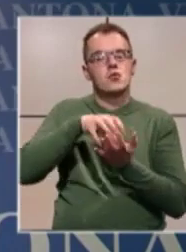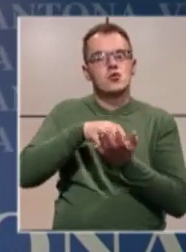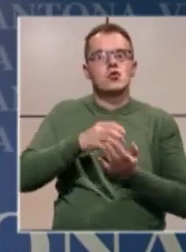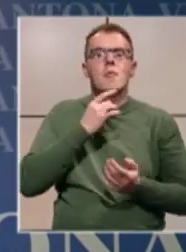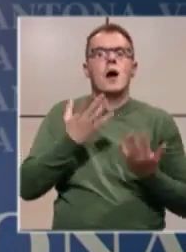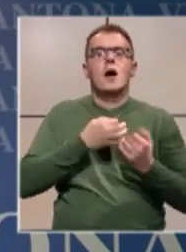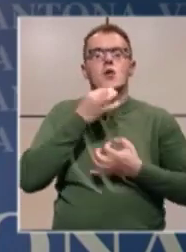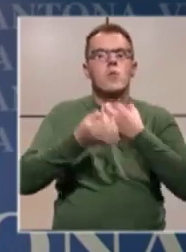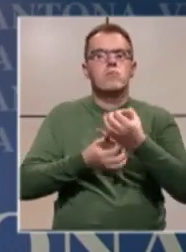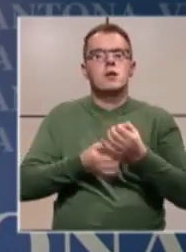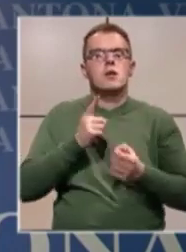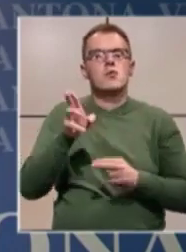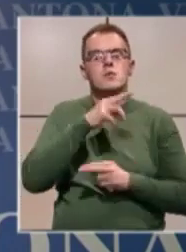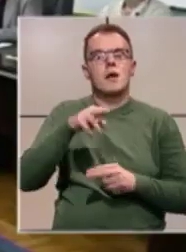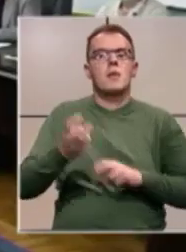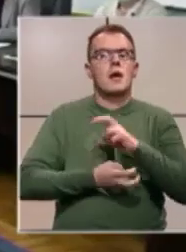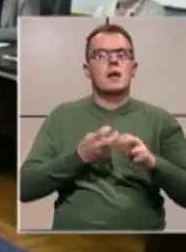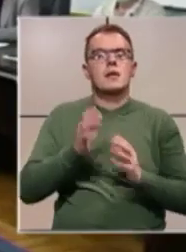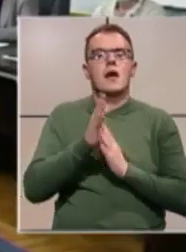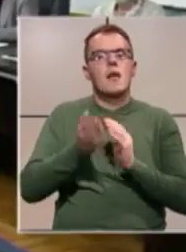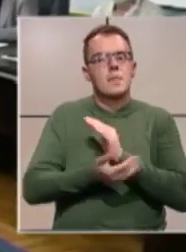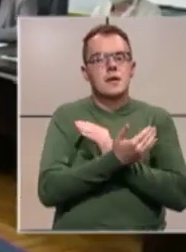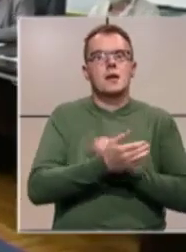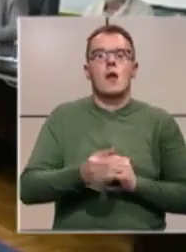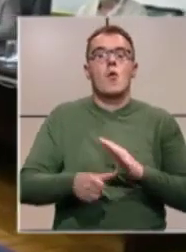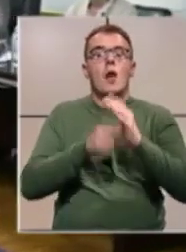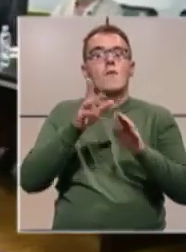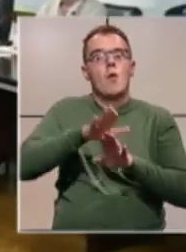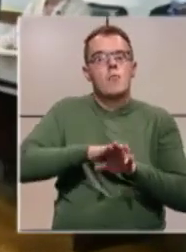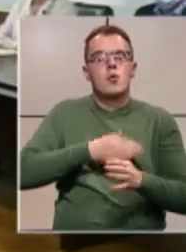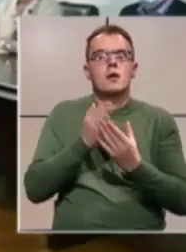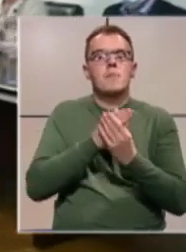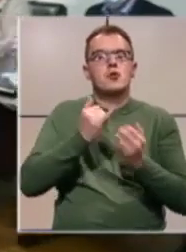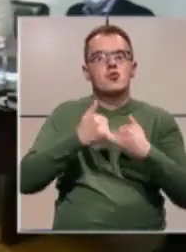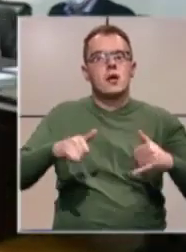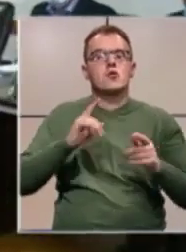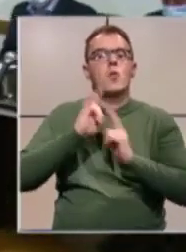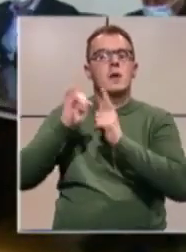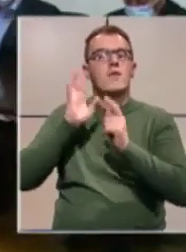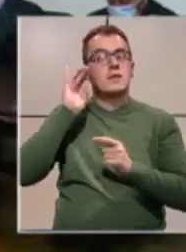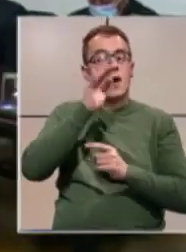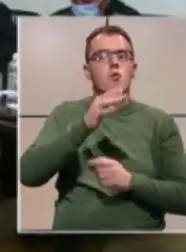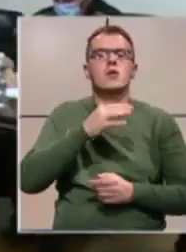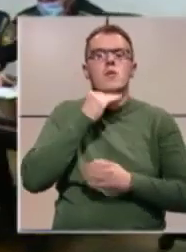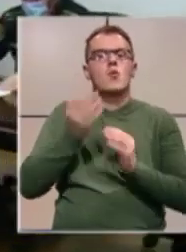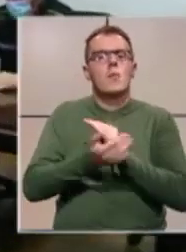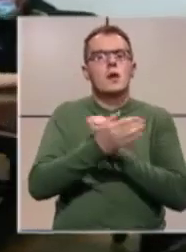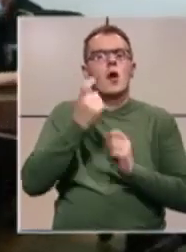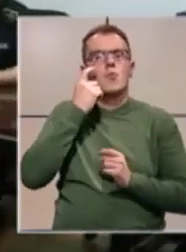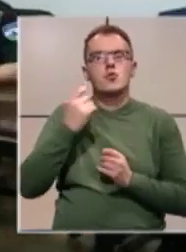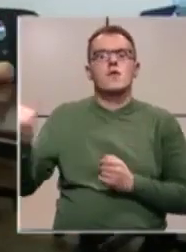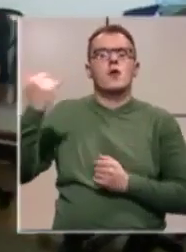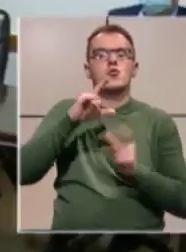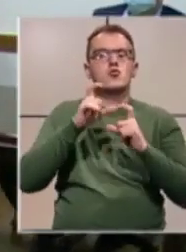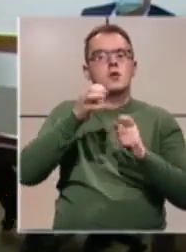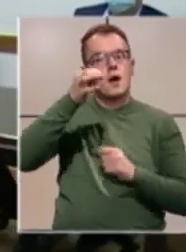kada je u pitanju zabrna kretanje migranata. Ponovnim pokretanjem međugradskog prevoza svakodnjeno stotine migranata pokušava doći u UNSK